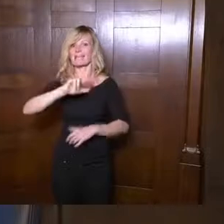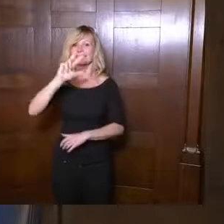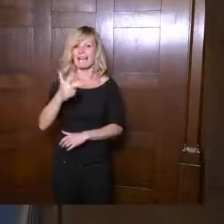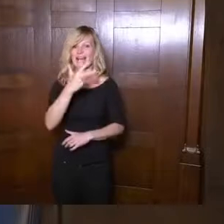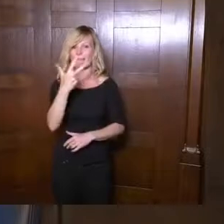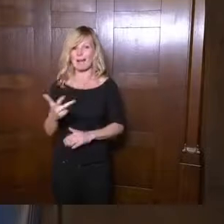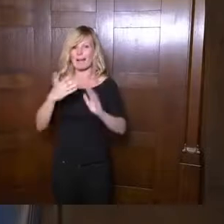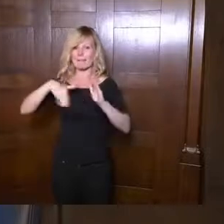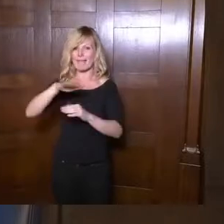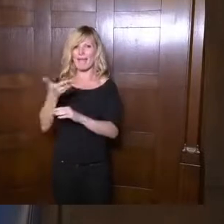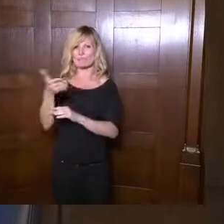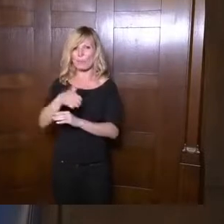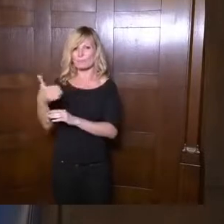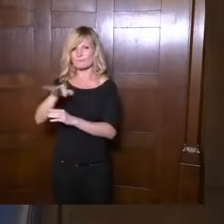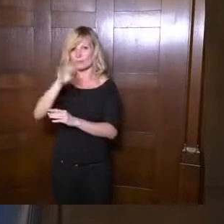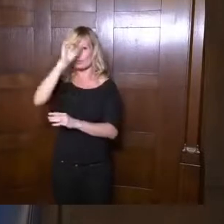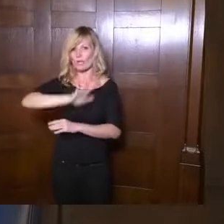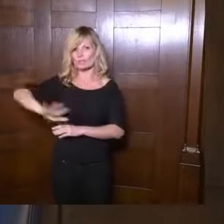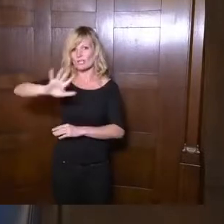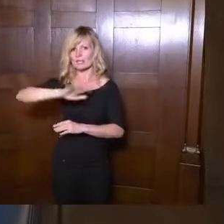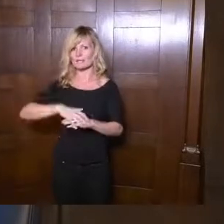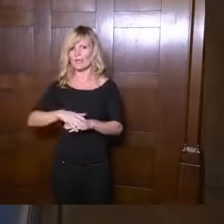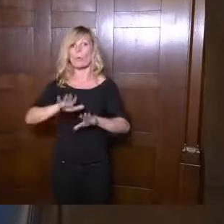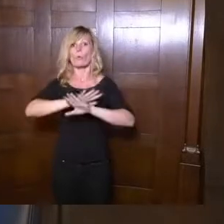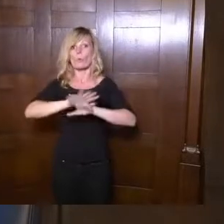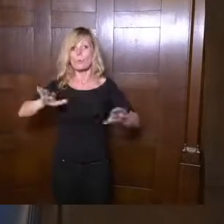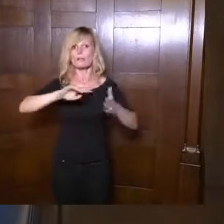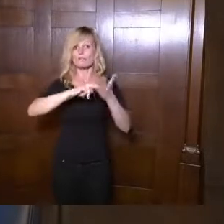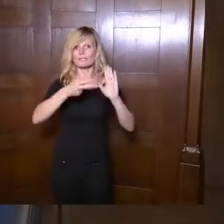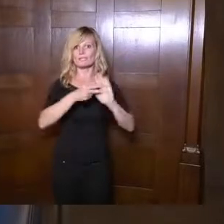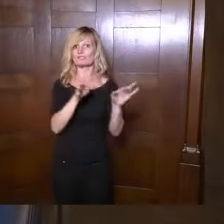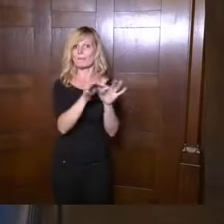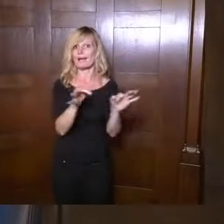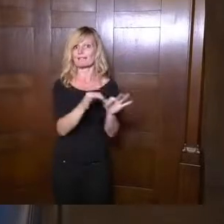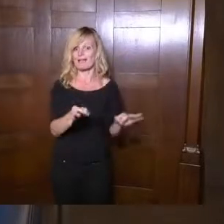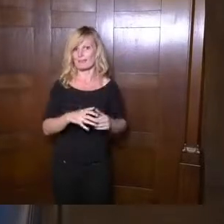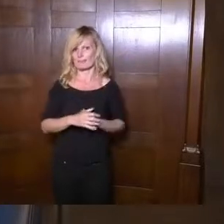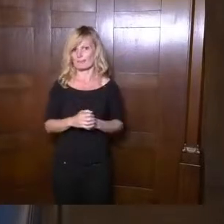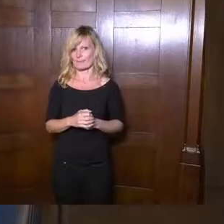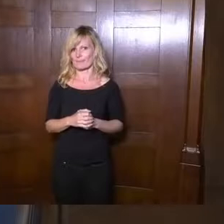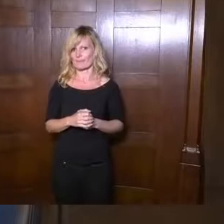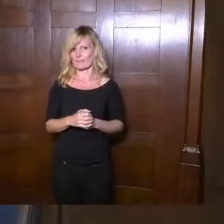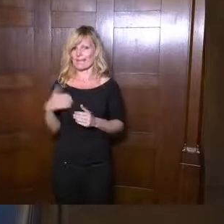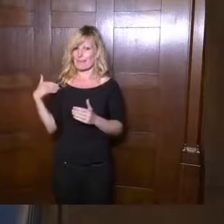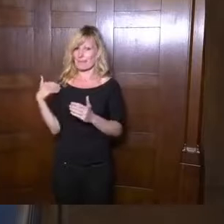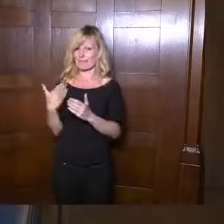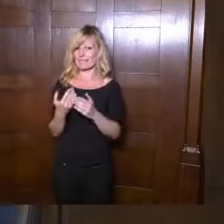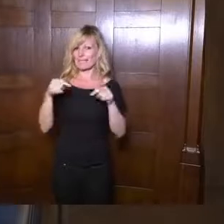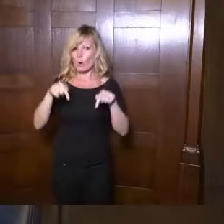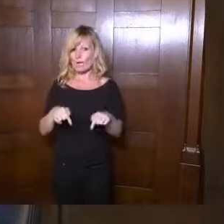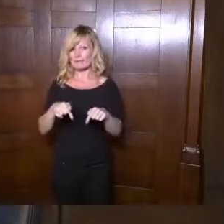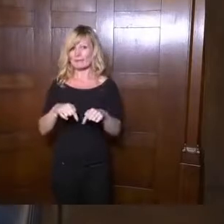viele Tote für Deutschland ohne die politischen Gegenmaßnahmen. Und wir haben noch bis heute die